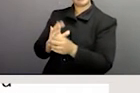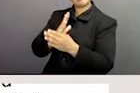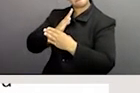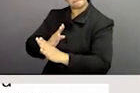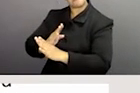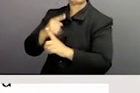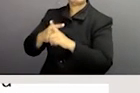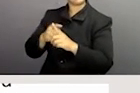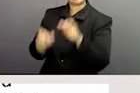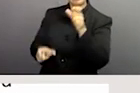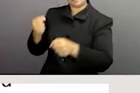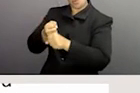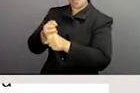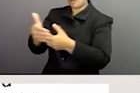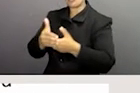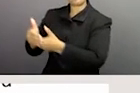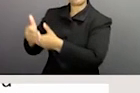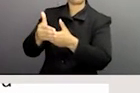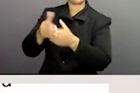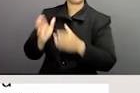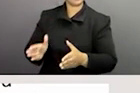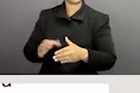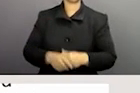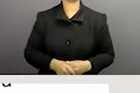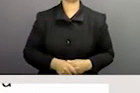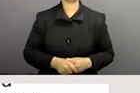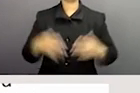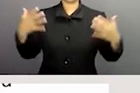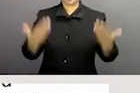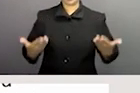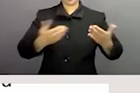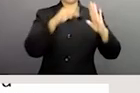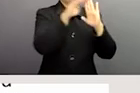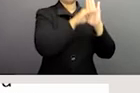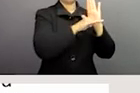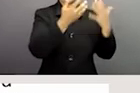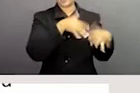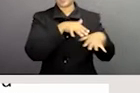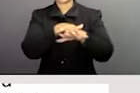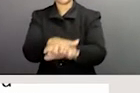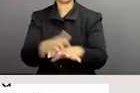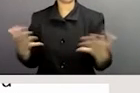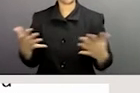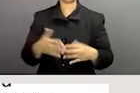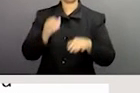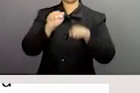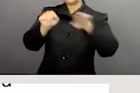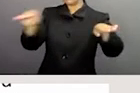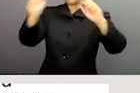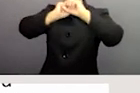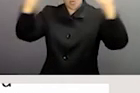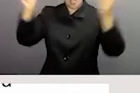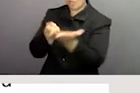protéger aussi les victimes les mesures doivent être mises en application ici même la